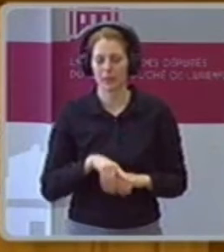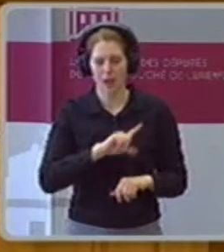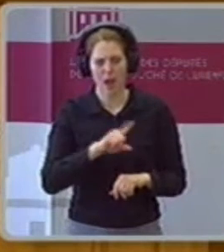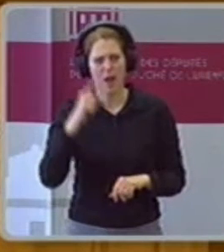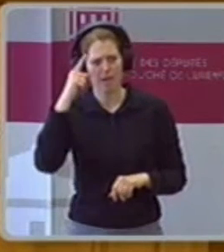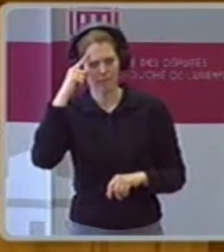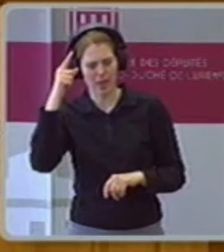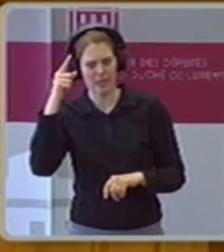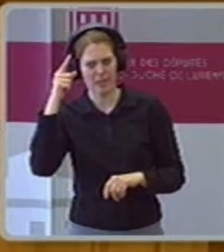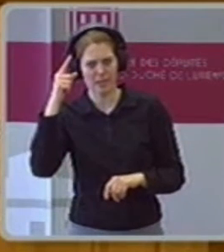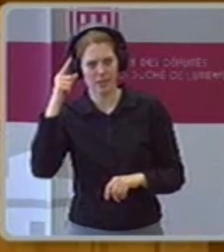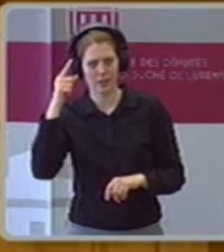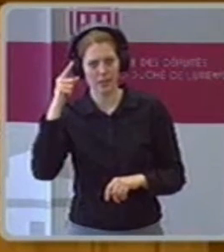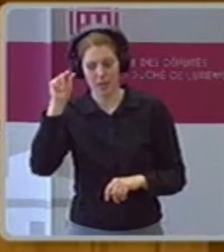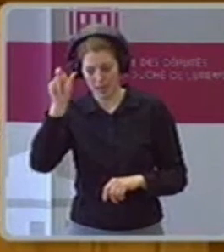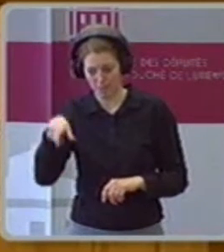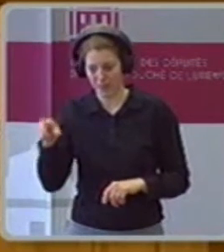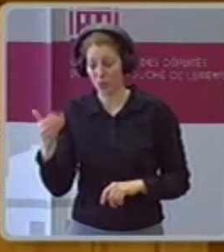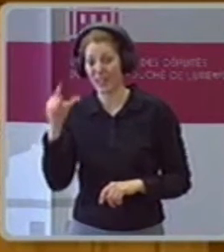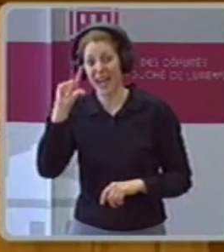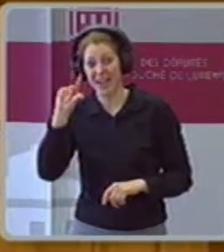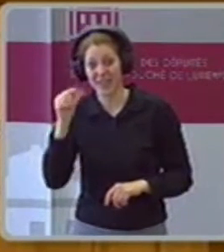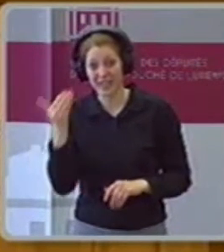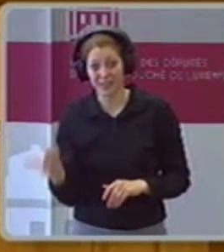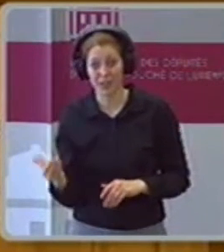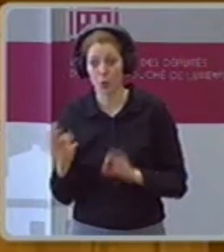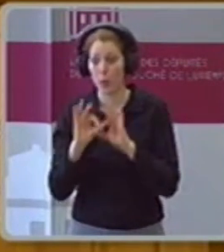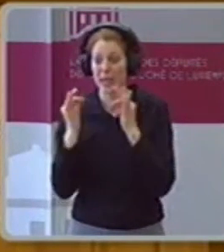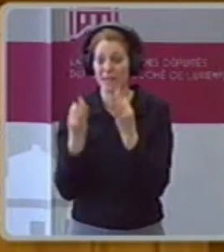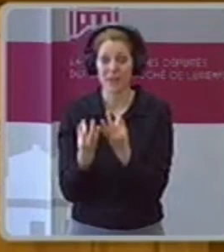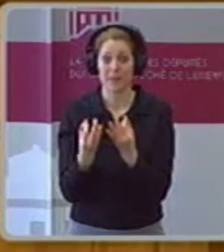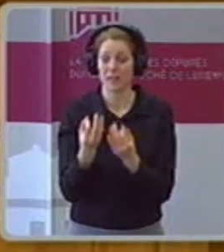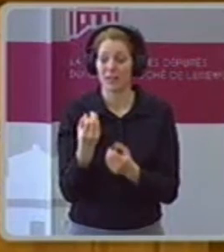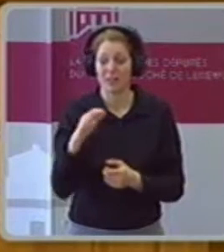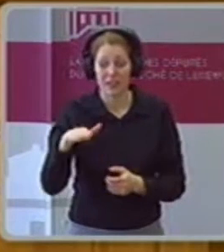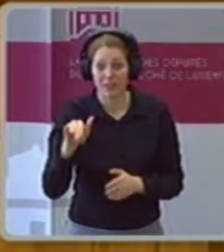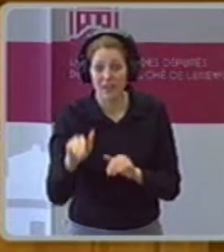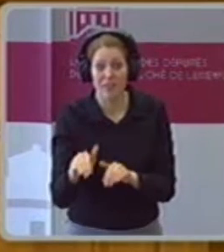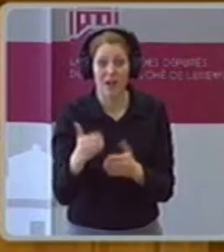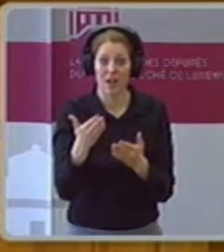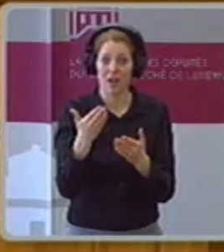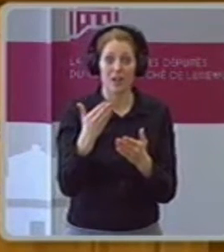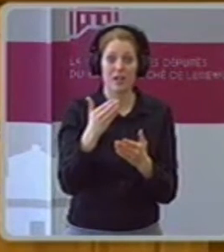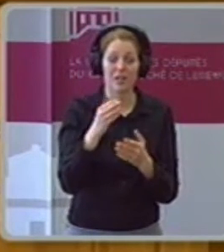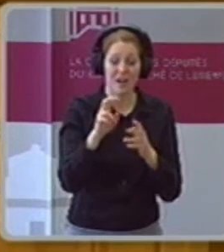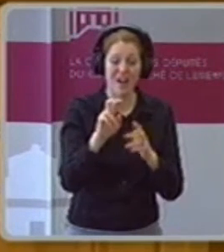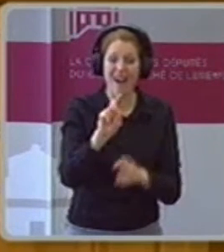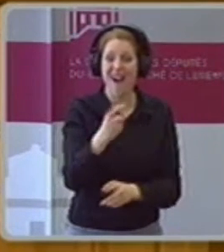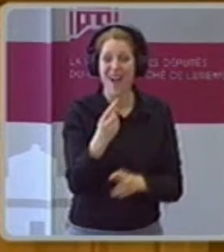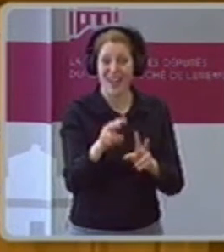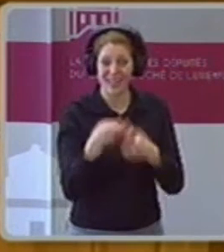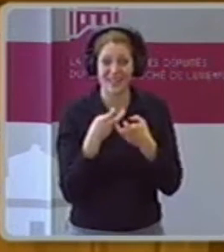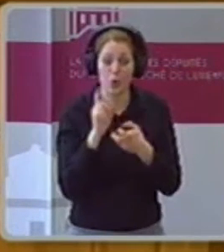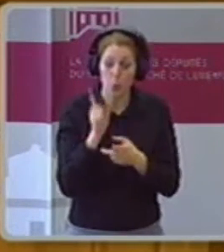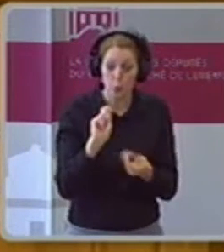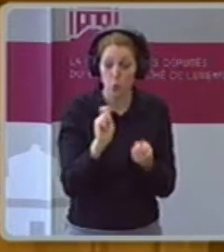Zeit, der Mittelstandsböckl, da muss man mitgehen, da muss man keine Diskussion nur als Partei übergreifend eins. Aber wenn wir aber